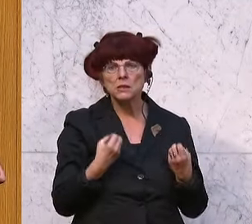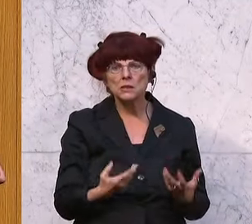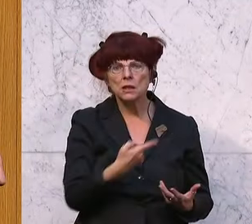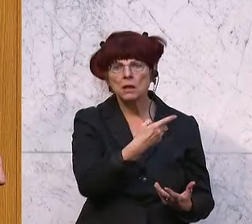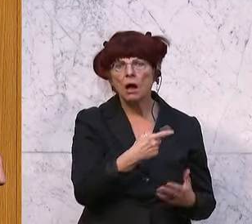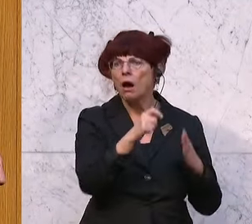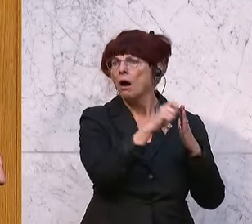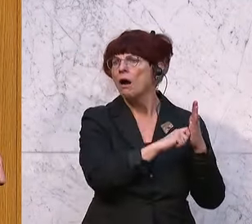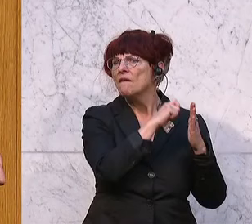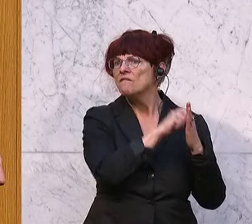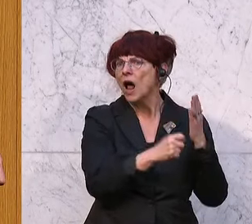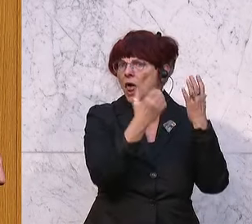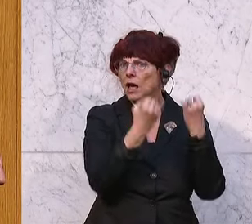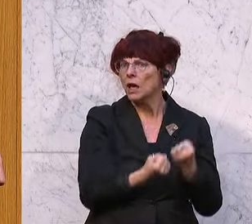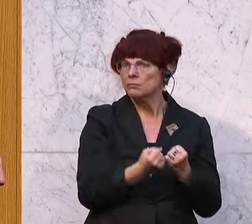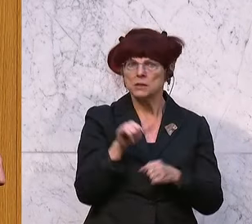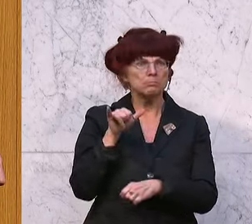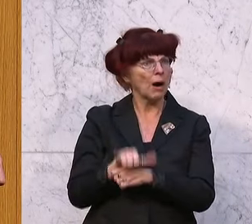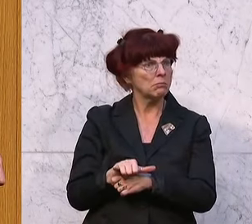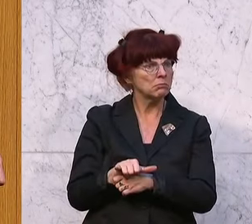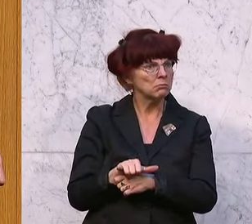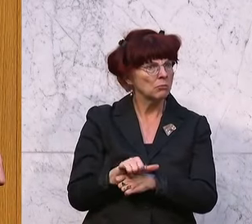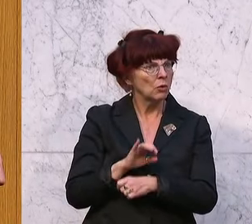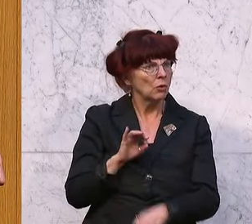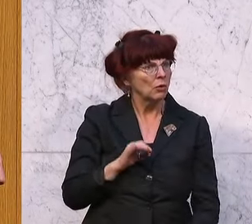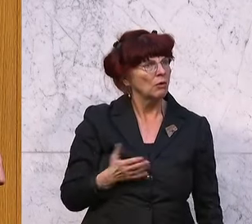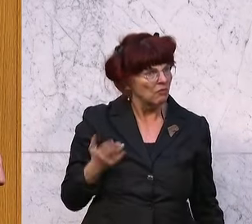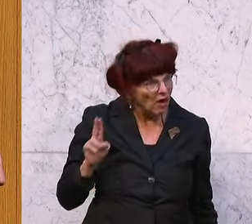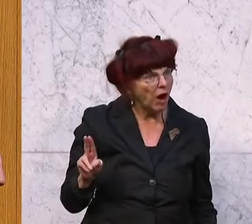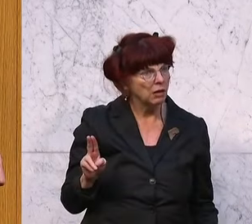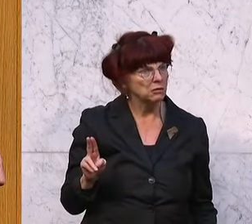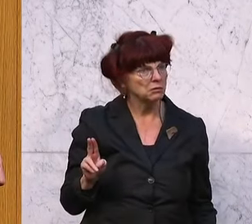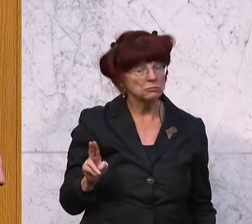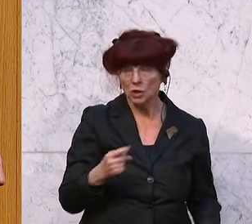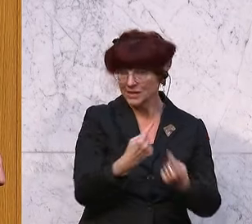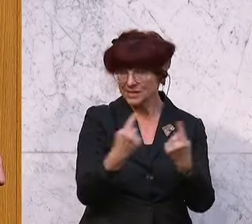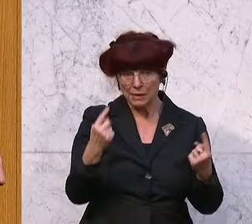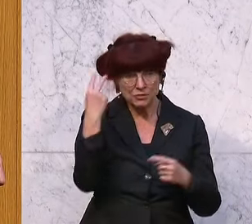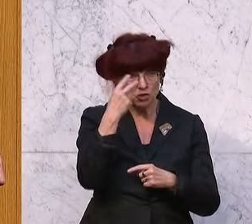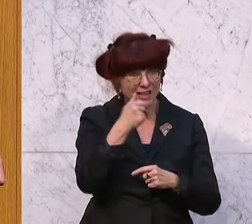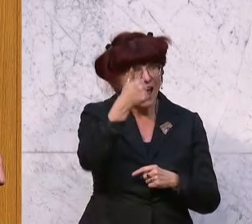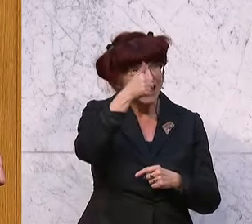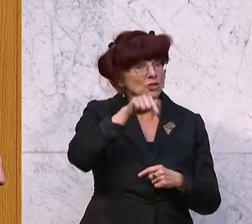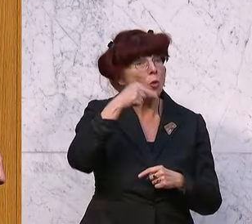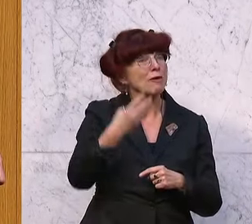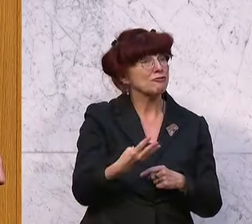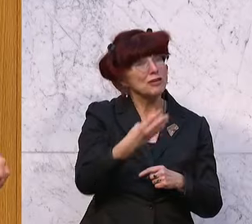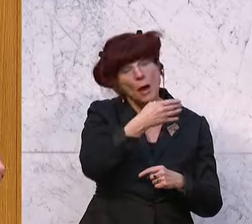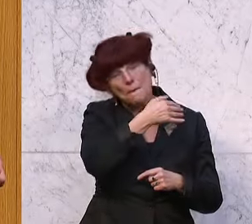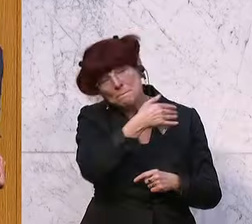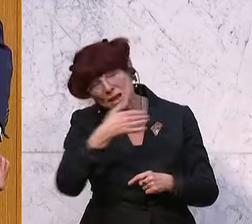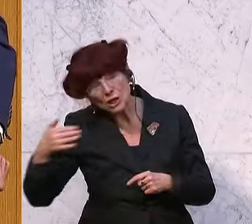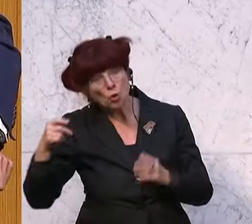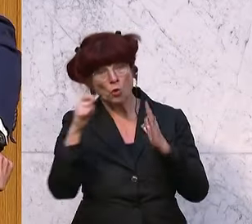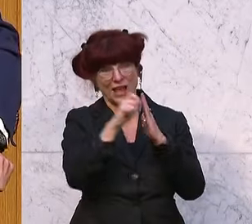Wahlergebnisses interpretieren. Ich weiß nicht, ob Sie es nachvollziehen können, dass, ich sage es jetzt einmal, 1,4 Millionen Wähler der freiheitlichen